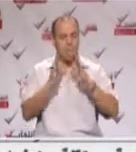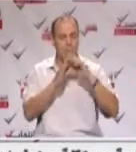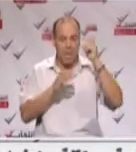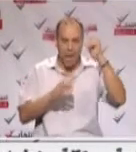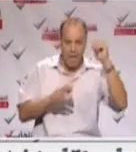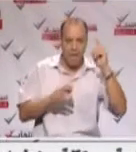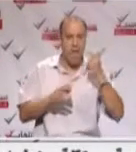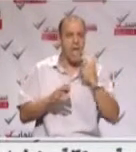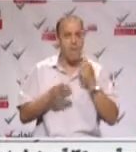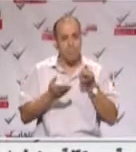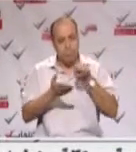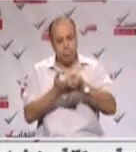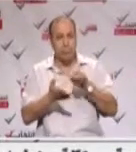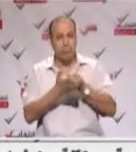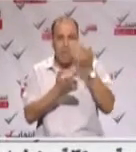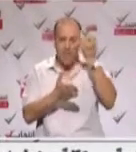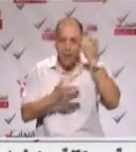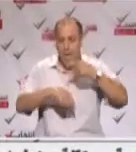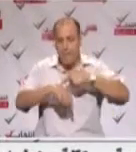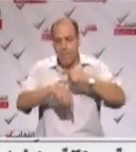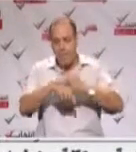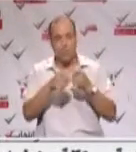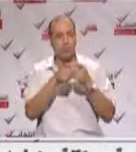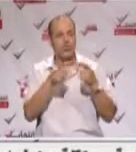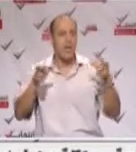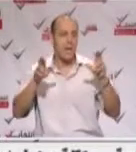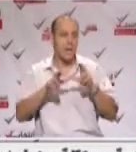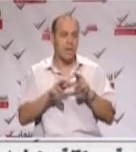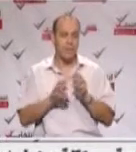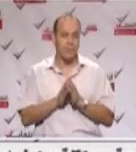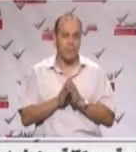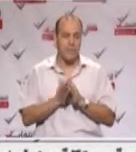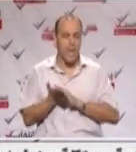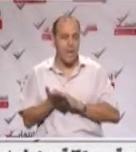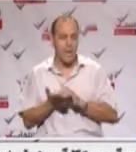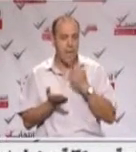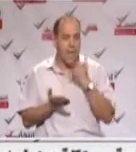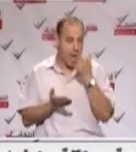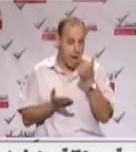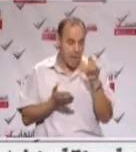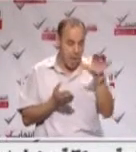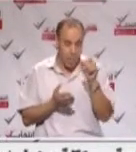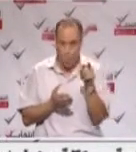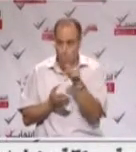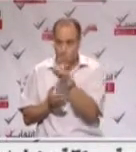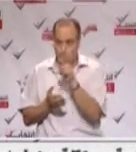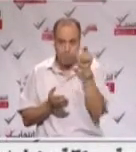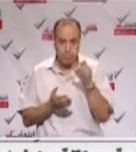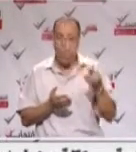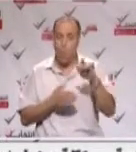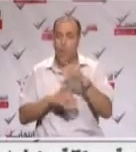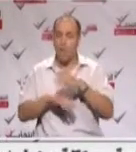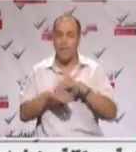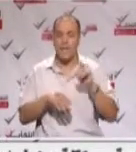ووجوب تمويل الجماعات الثقافية من طرف البلديات والشركات الراجعة لنا بالنظر طرابيا لذلك أدعوكم أهلين بكامل